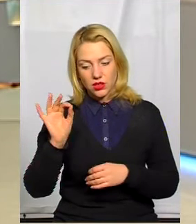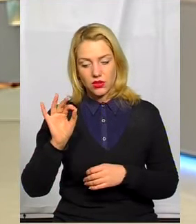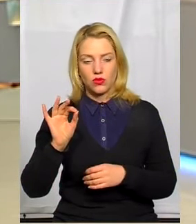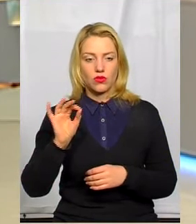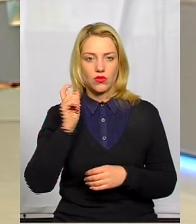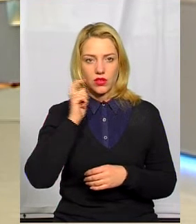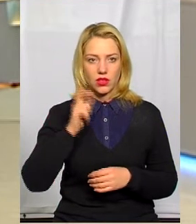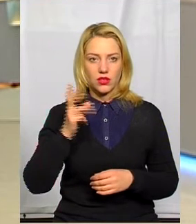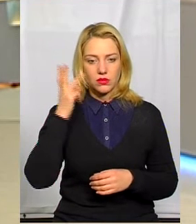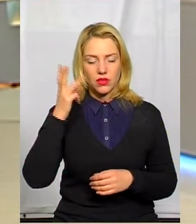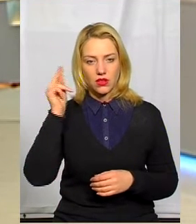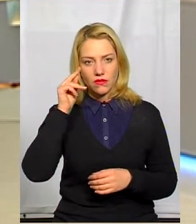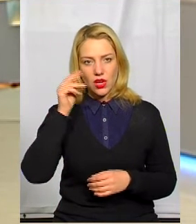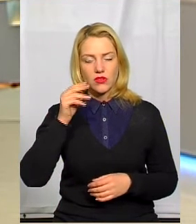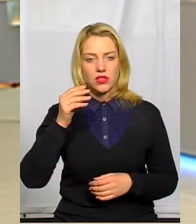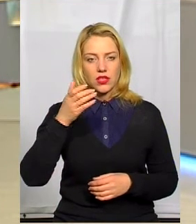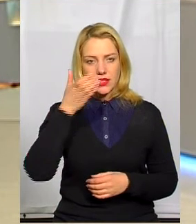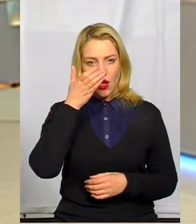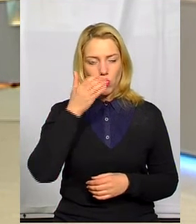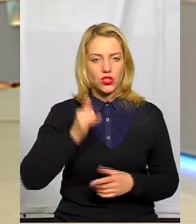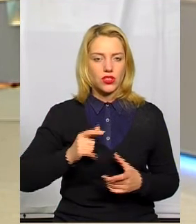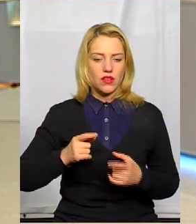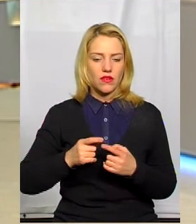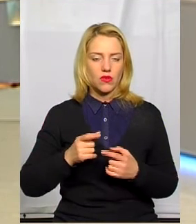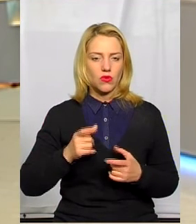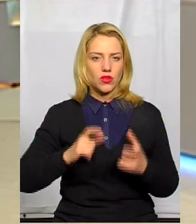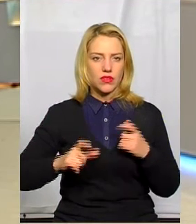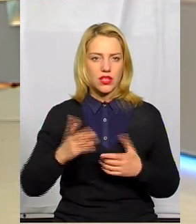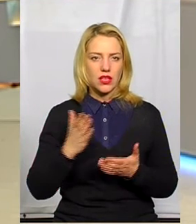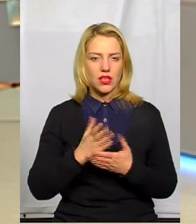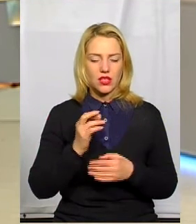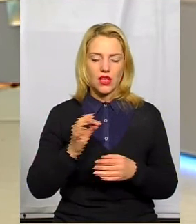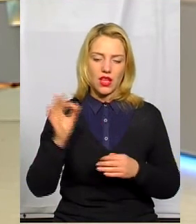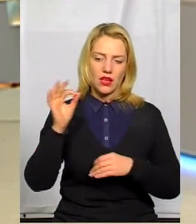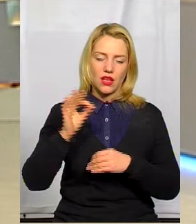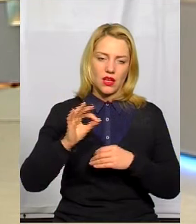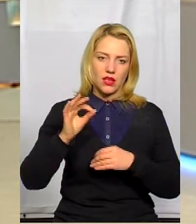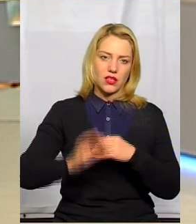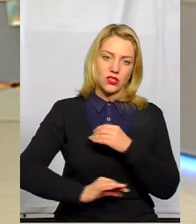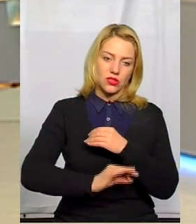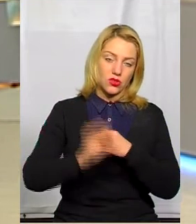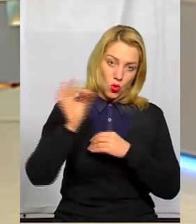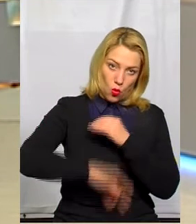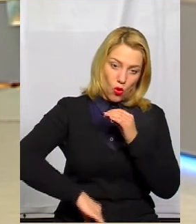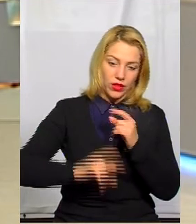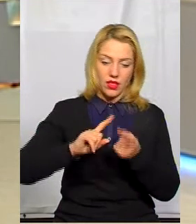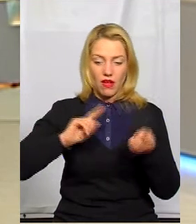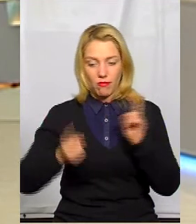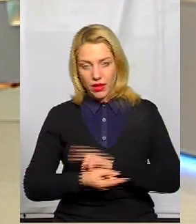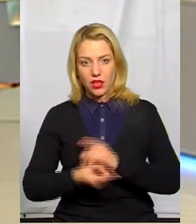Хмельниччини, навчаються заочно у університетах, які знаходяться на Сході і навпаки, коли одружуються,